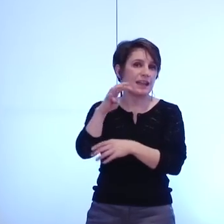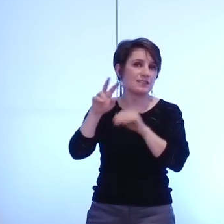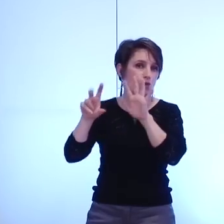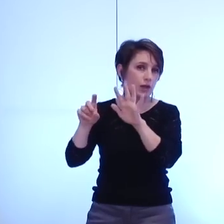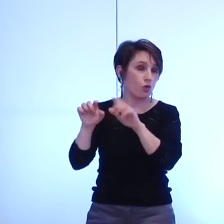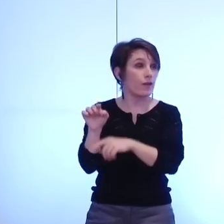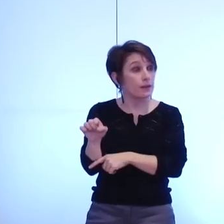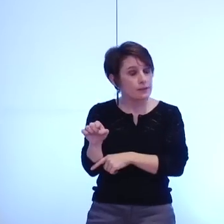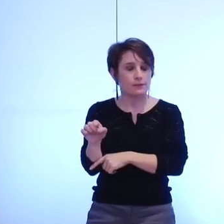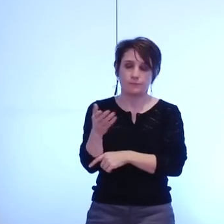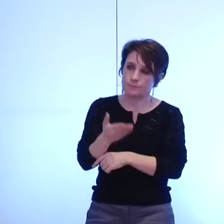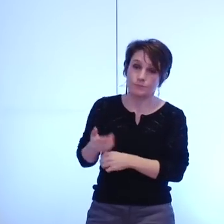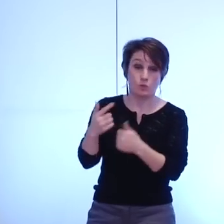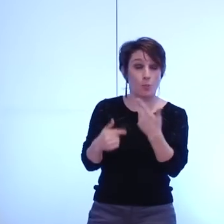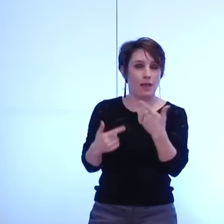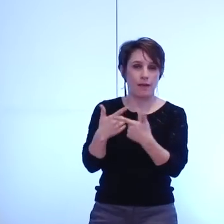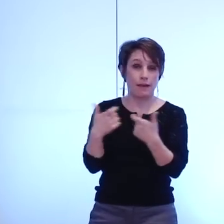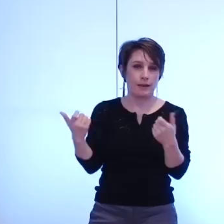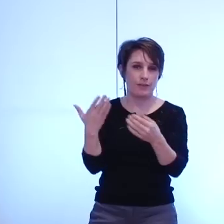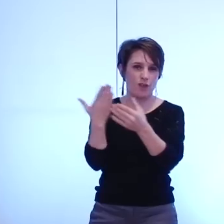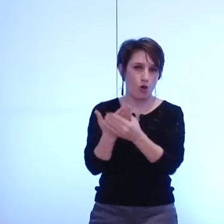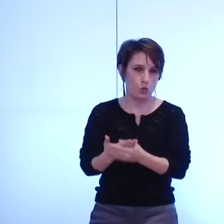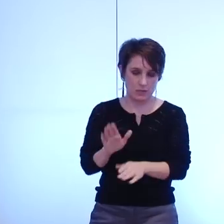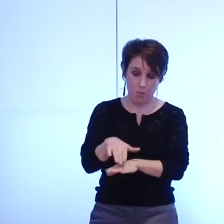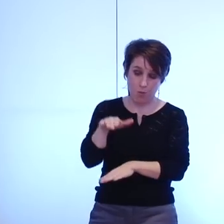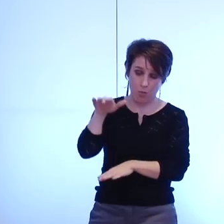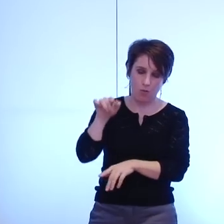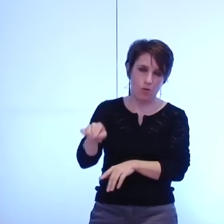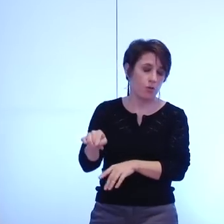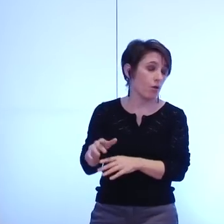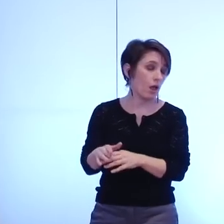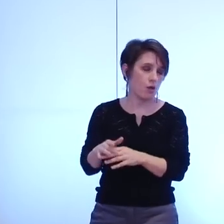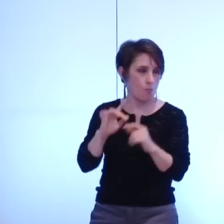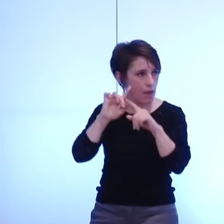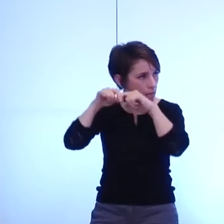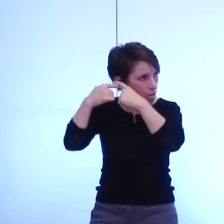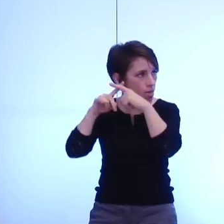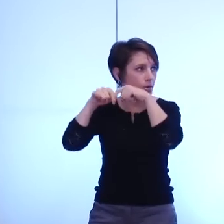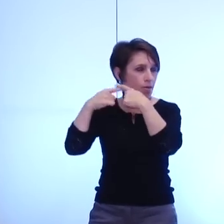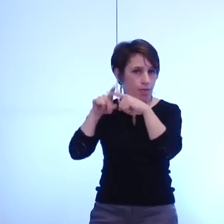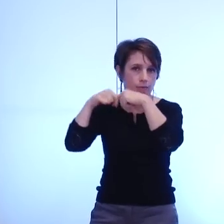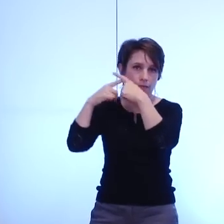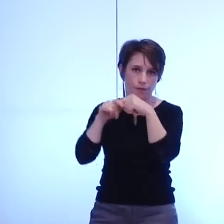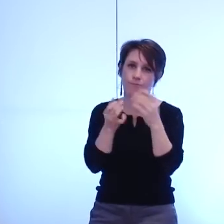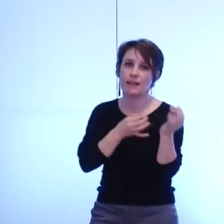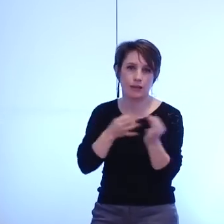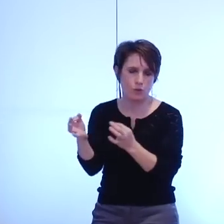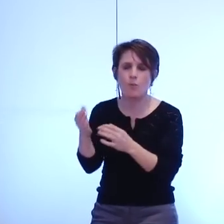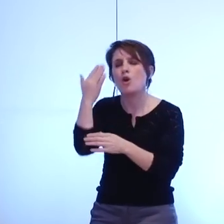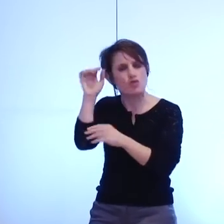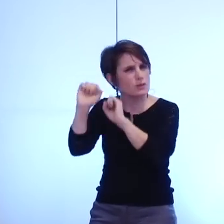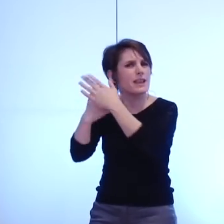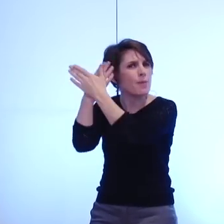des dossiers sur lesquels les questions sont toujours récurrentes et reviennent je sais les décisions qui ont été prises à la métro